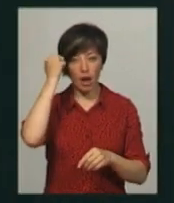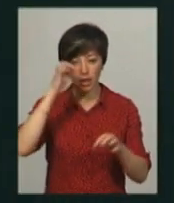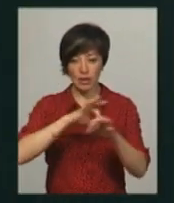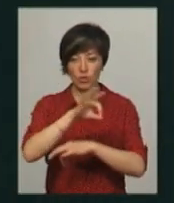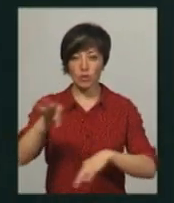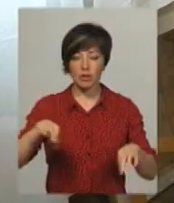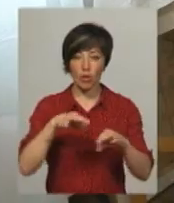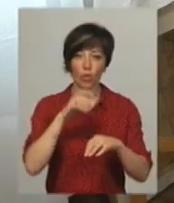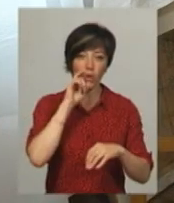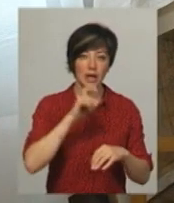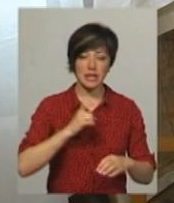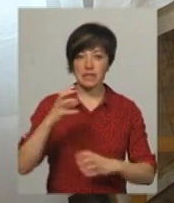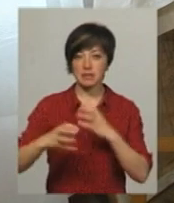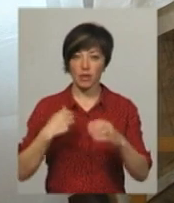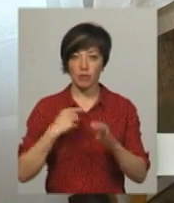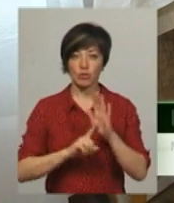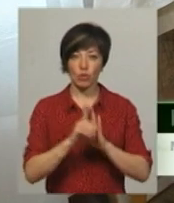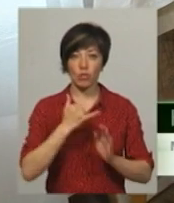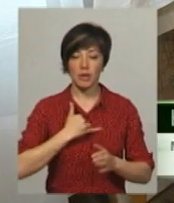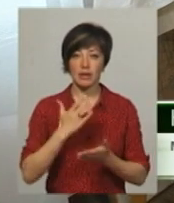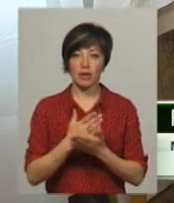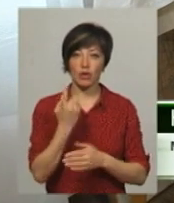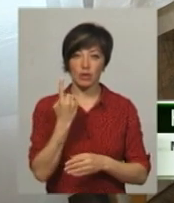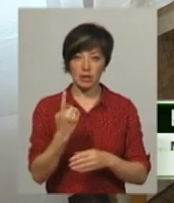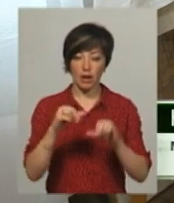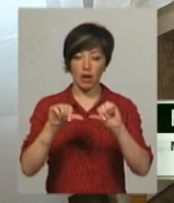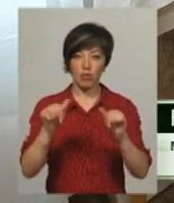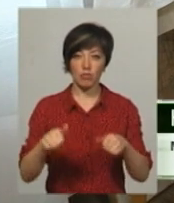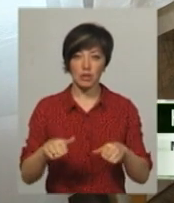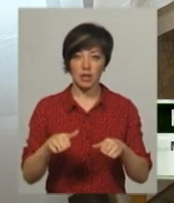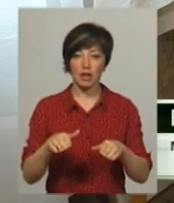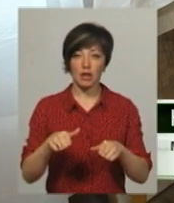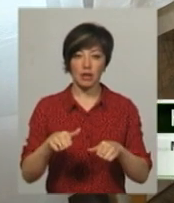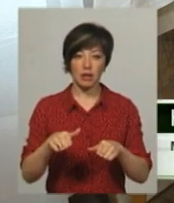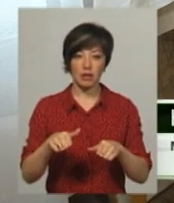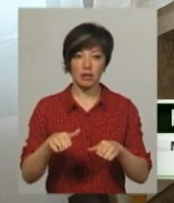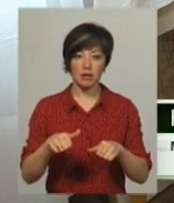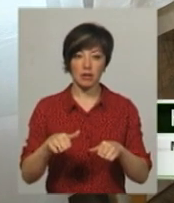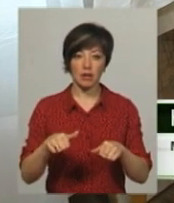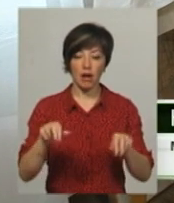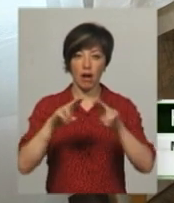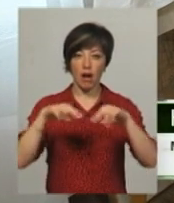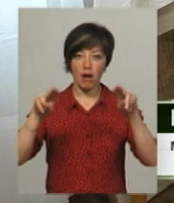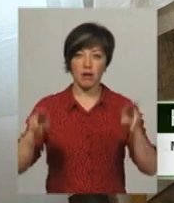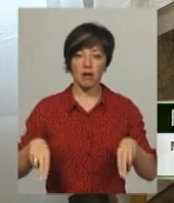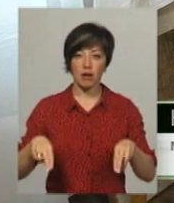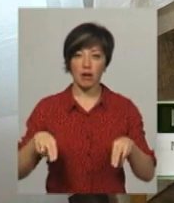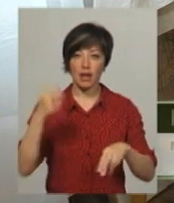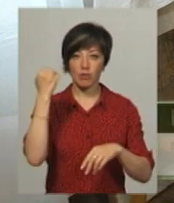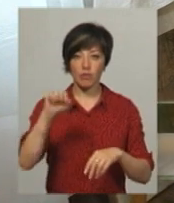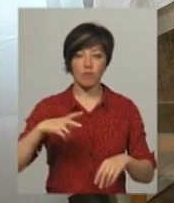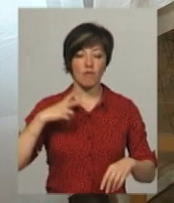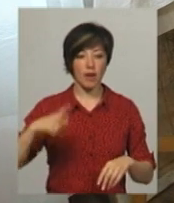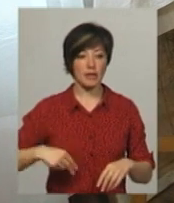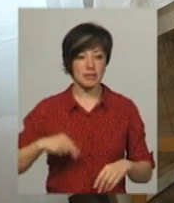України та світу. Я вже почав, в мене є одна робота, це «Триумфальна арка», це ж в Франції,